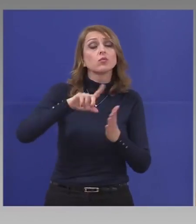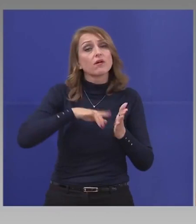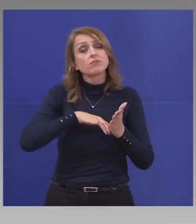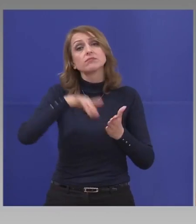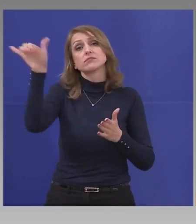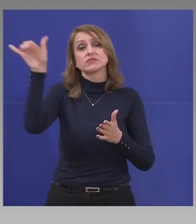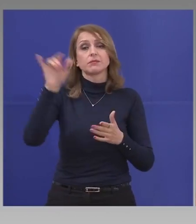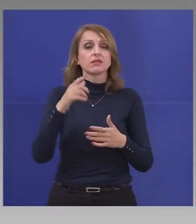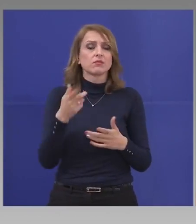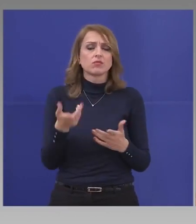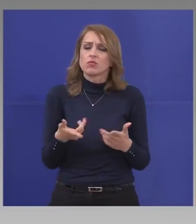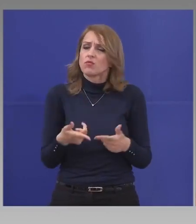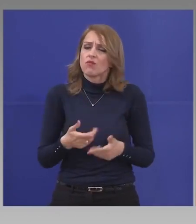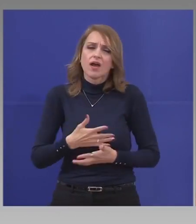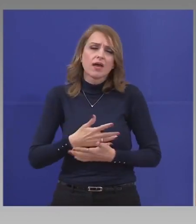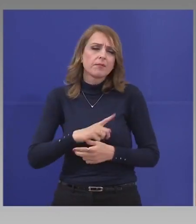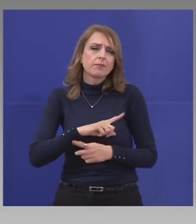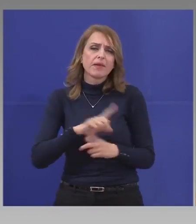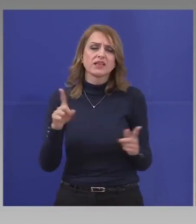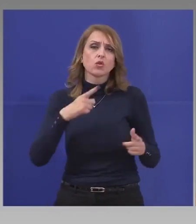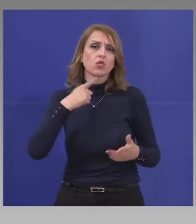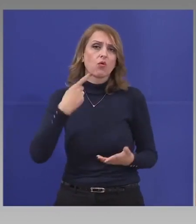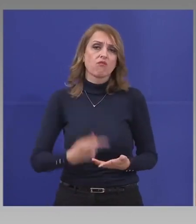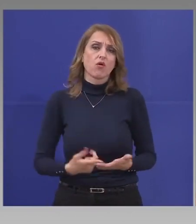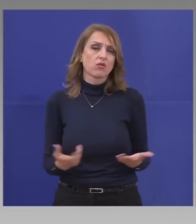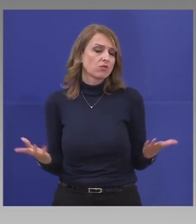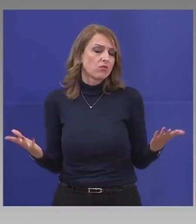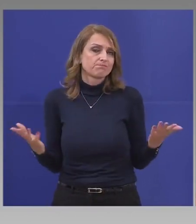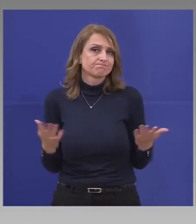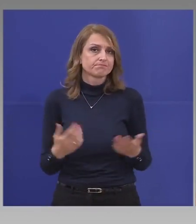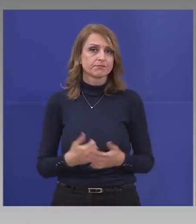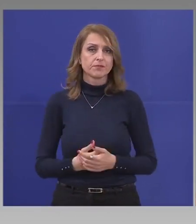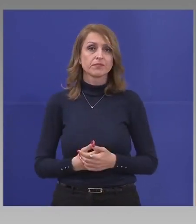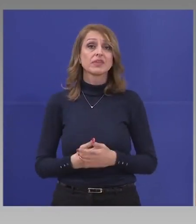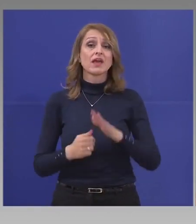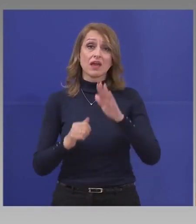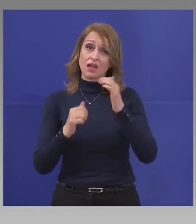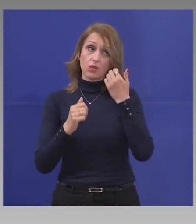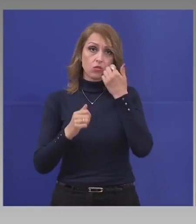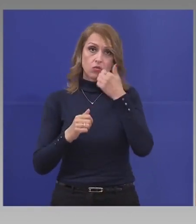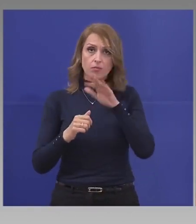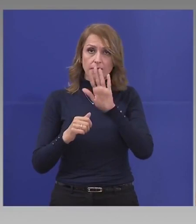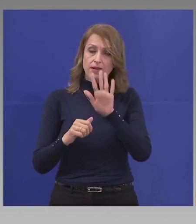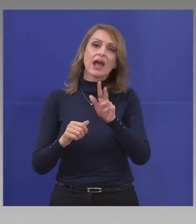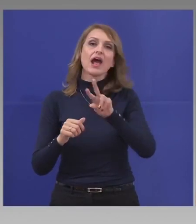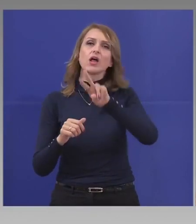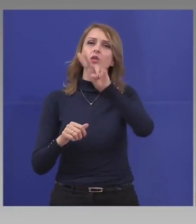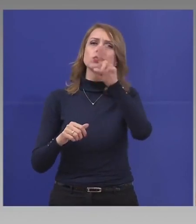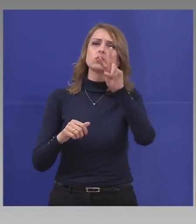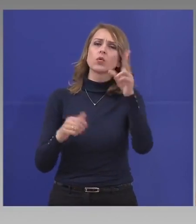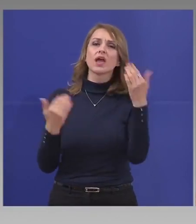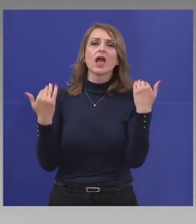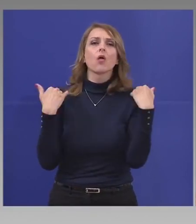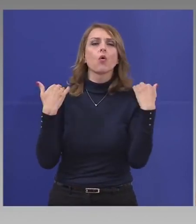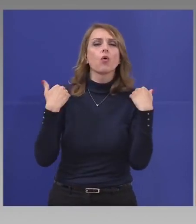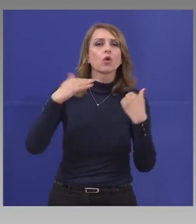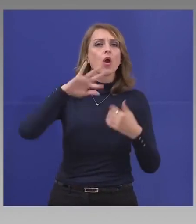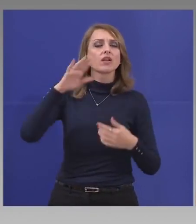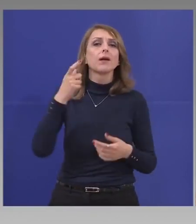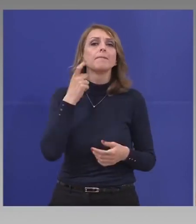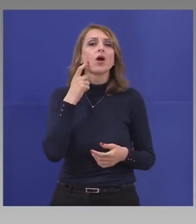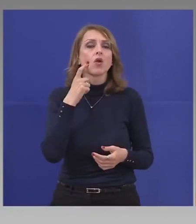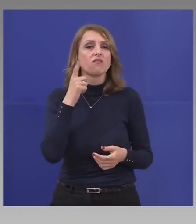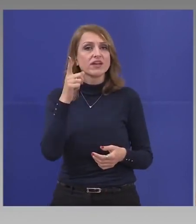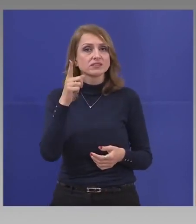А обмислят подобни мерки за другите ни курорти, там също има сериозно просещение от сурденци?